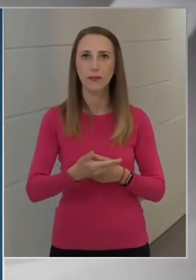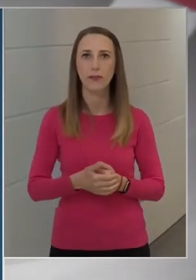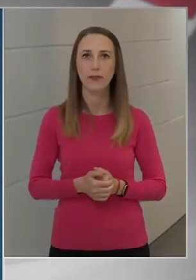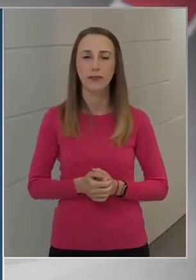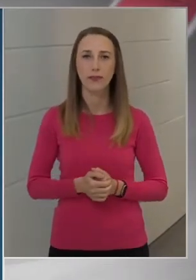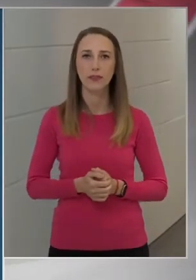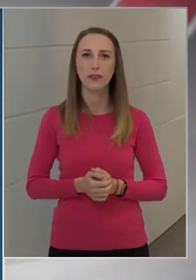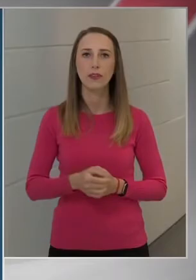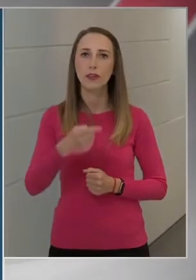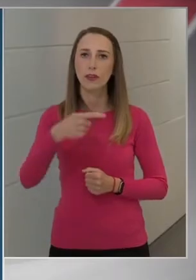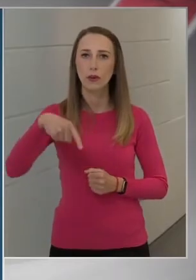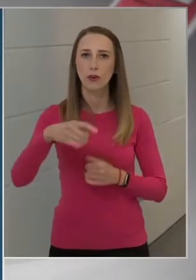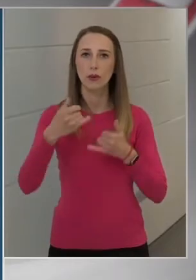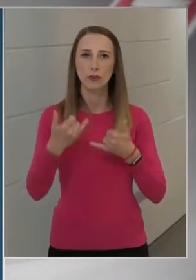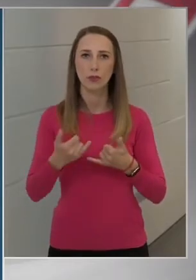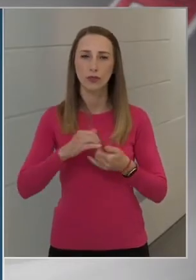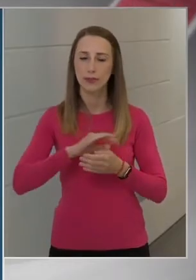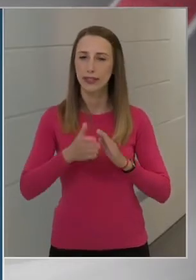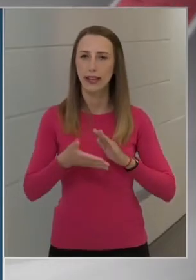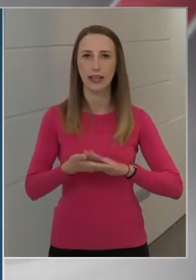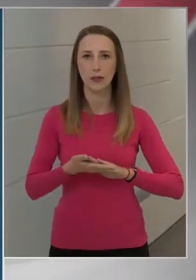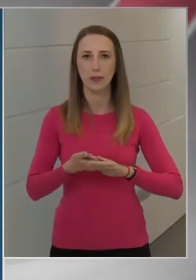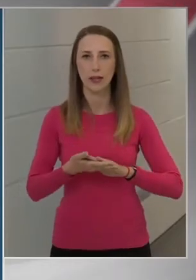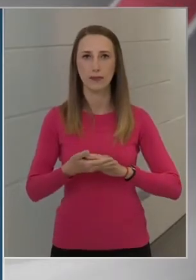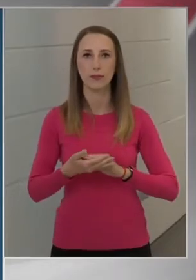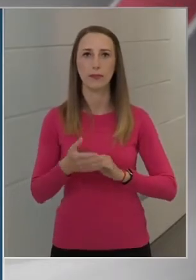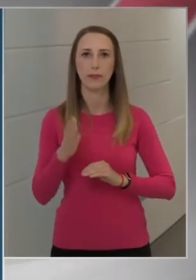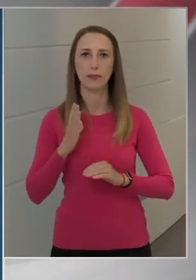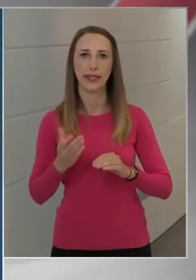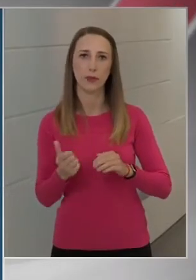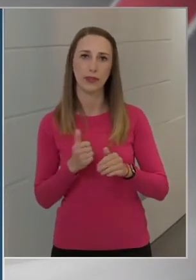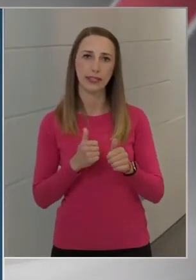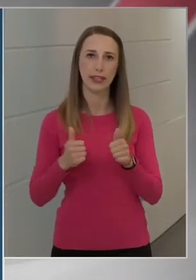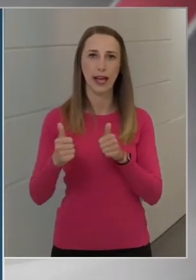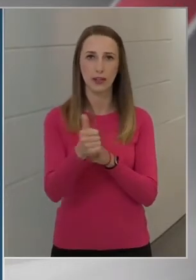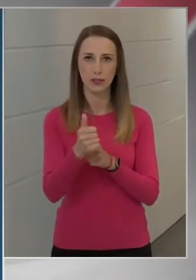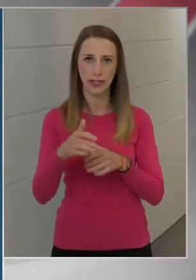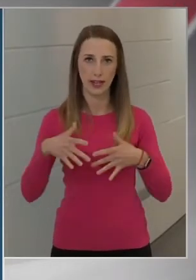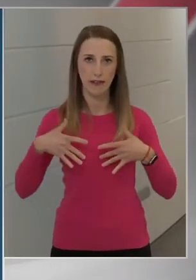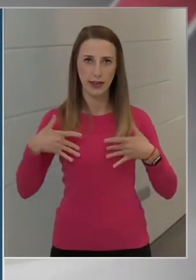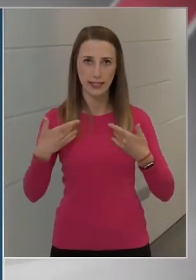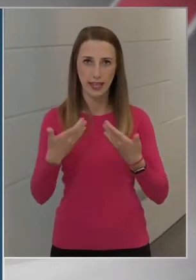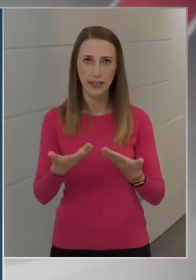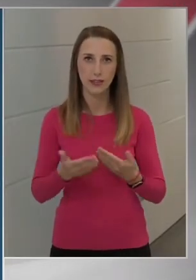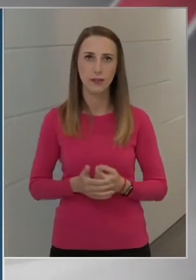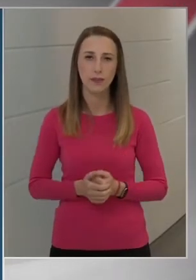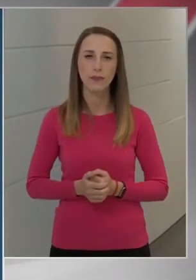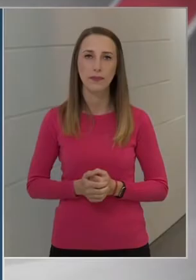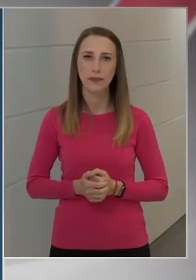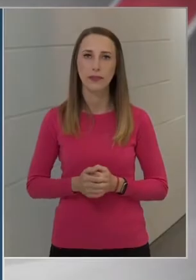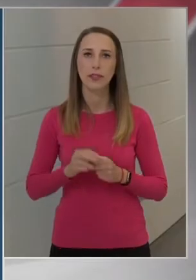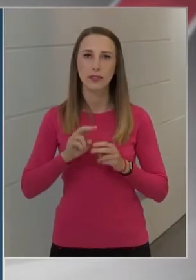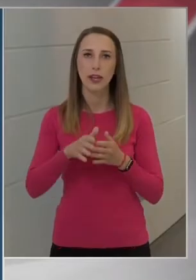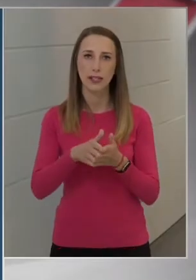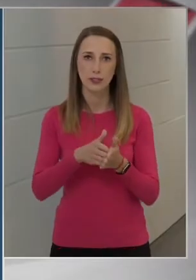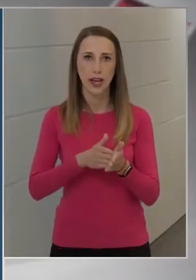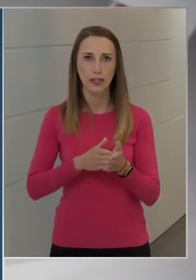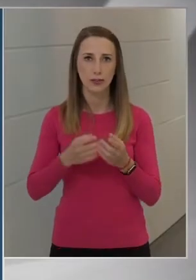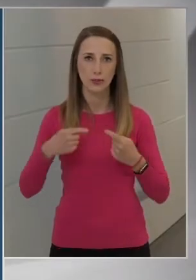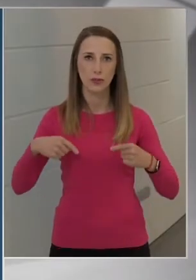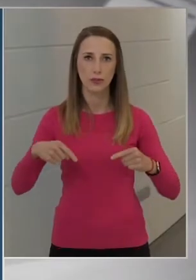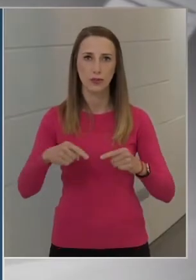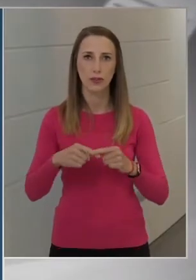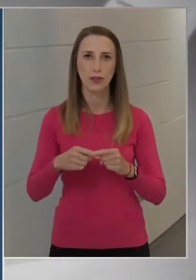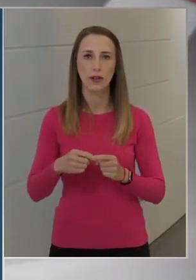Ők most mindenképpen prioritást élveznek, és el is kezdtük a